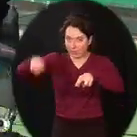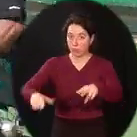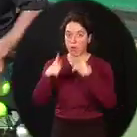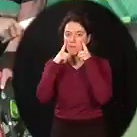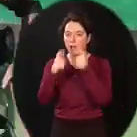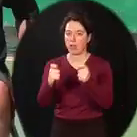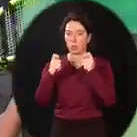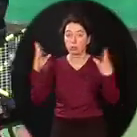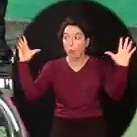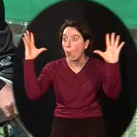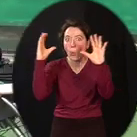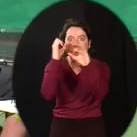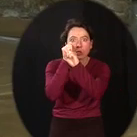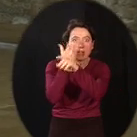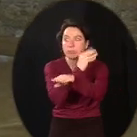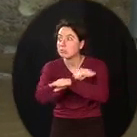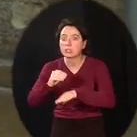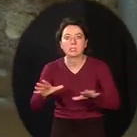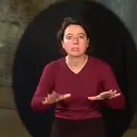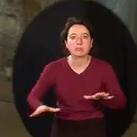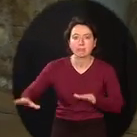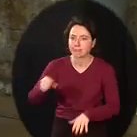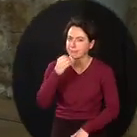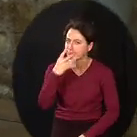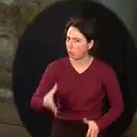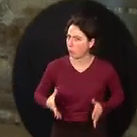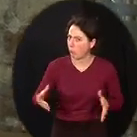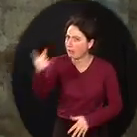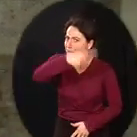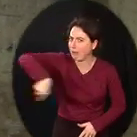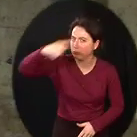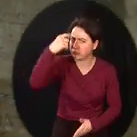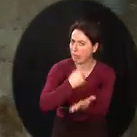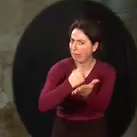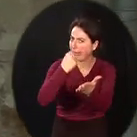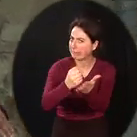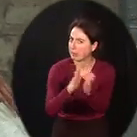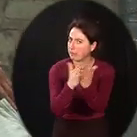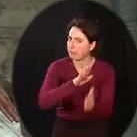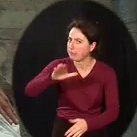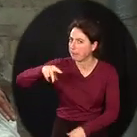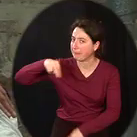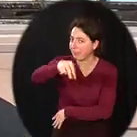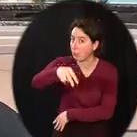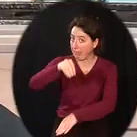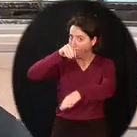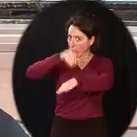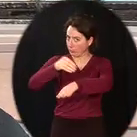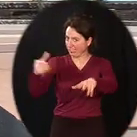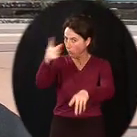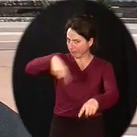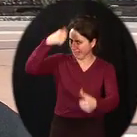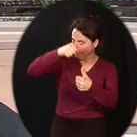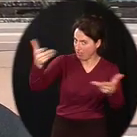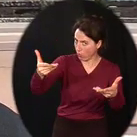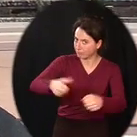rester hyper concentré sur sa sécurité. Bon courage pour le permis piéton et souvenez-vous de ses conseils. Éloignez